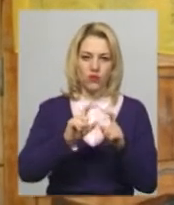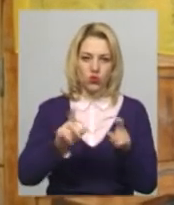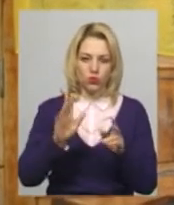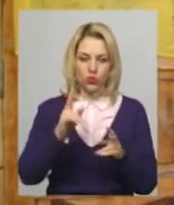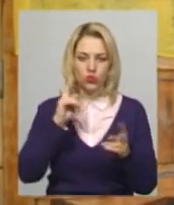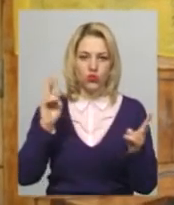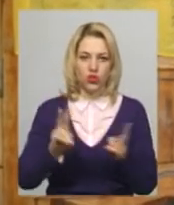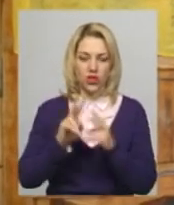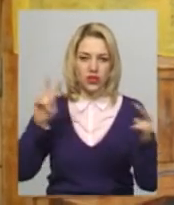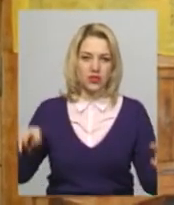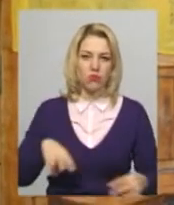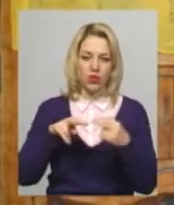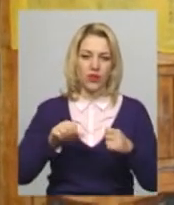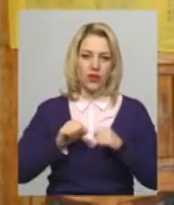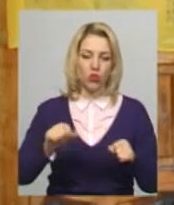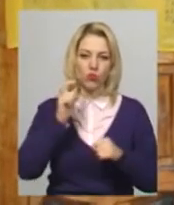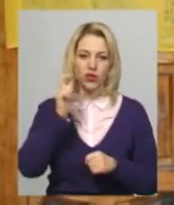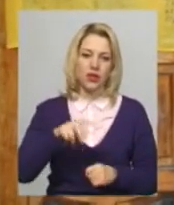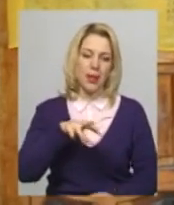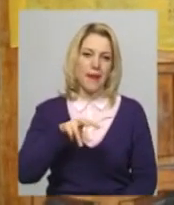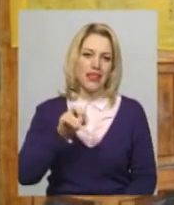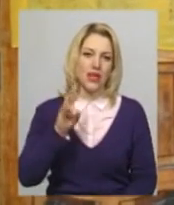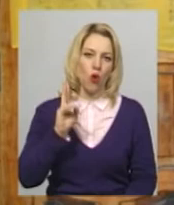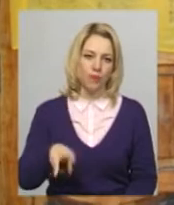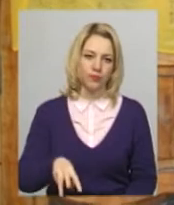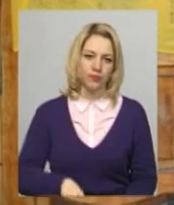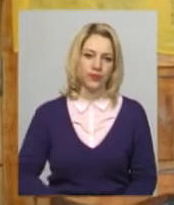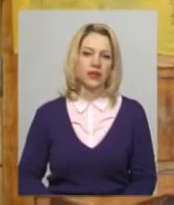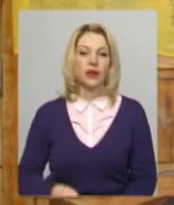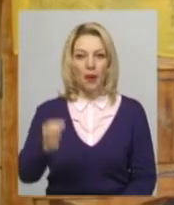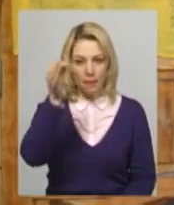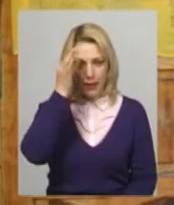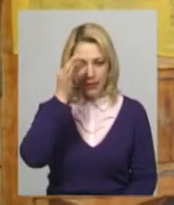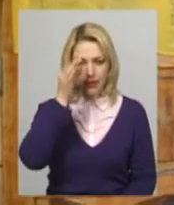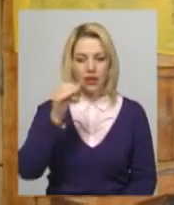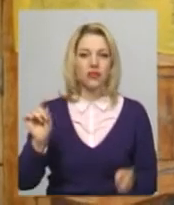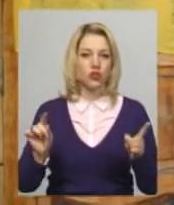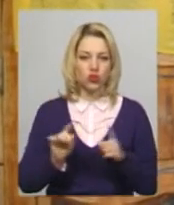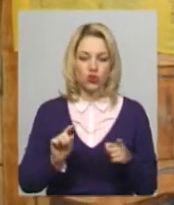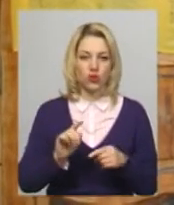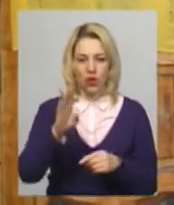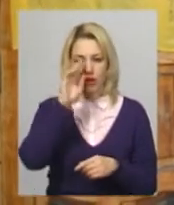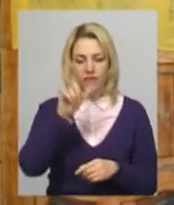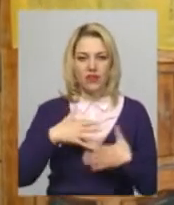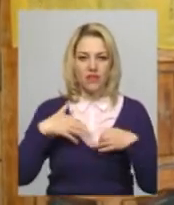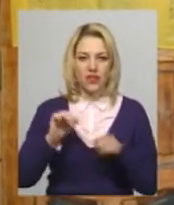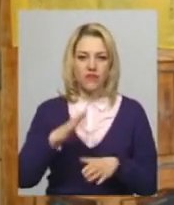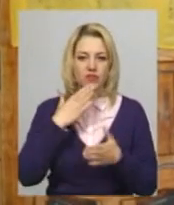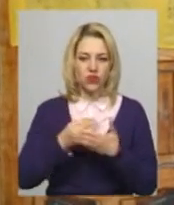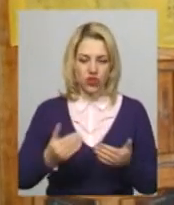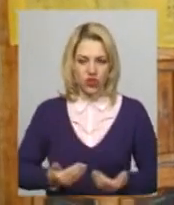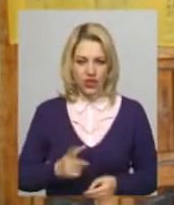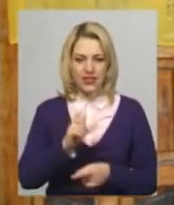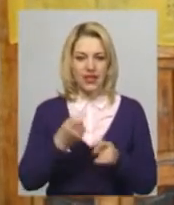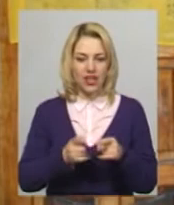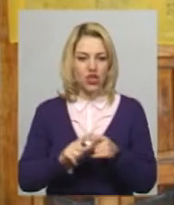поглядом героєм України Івана Мельником. Пам'ятати, що він віддав своє життя за